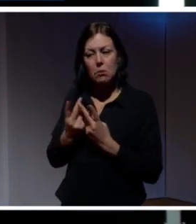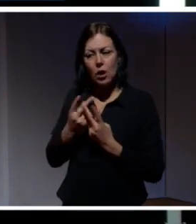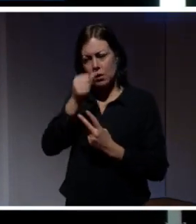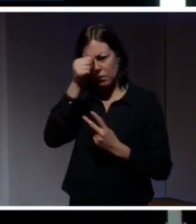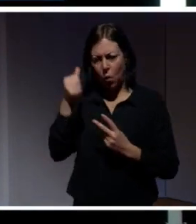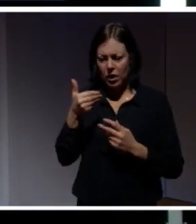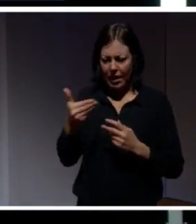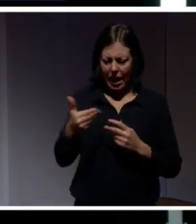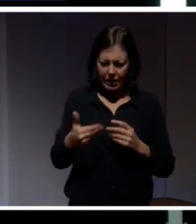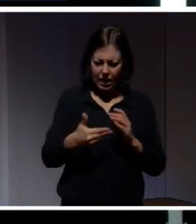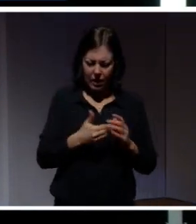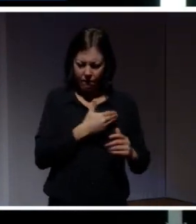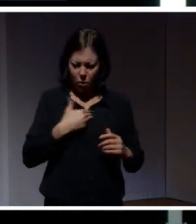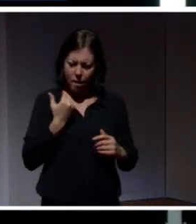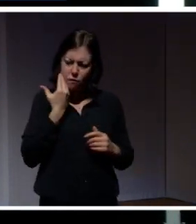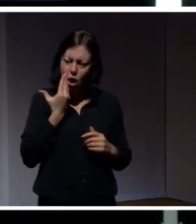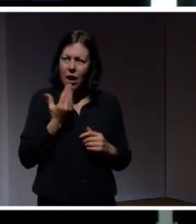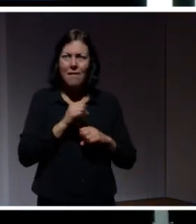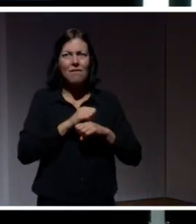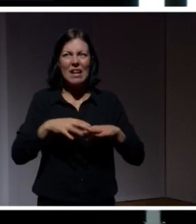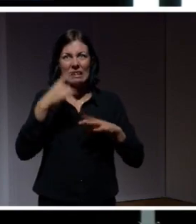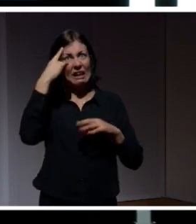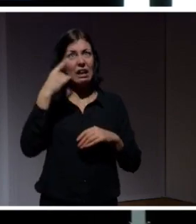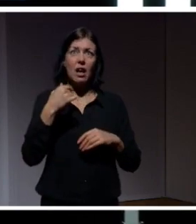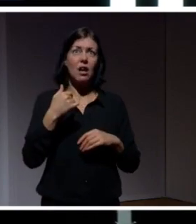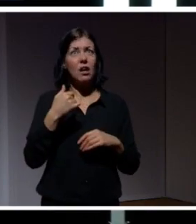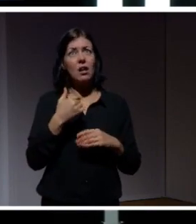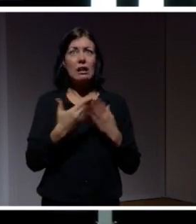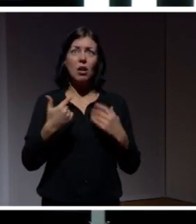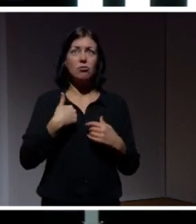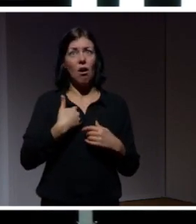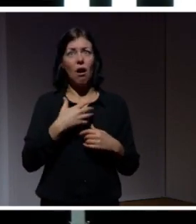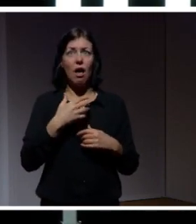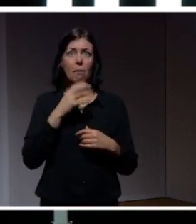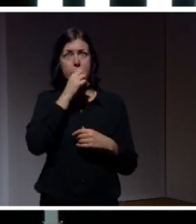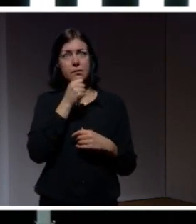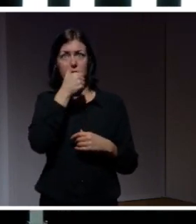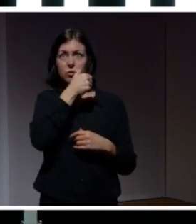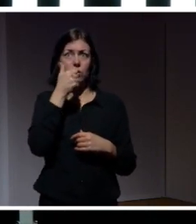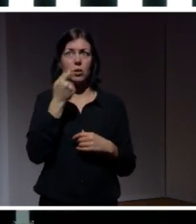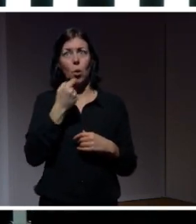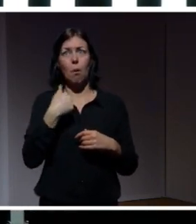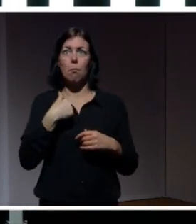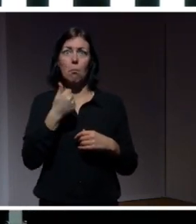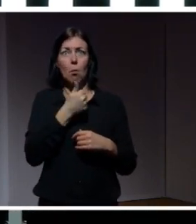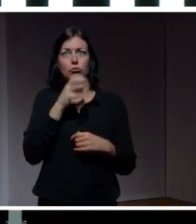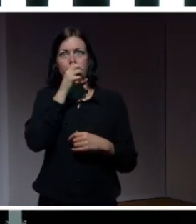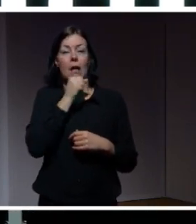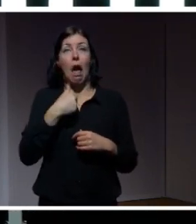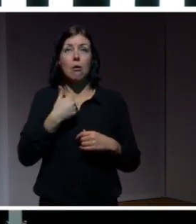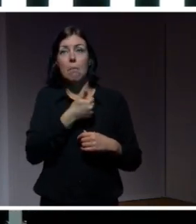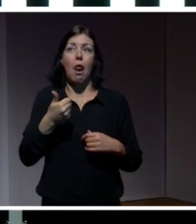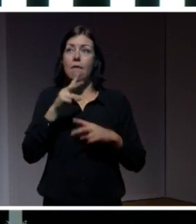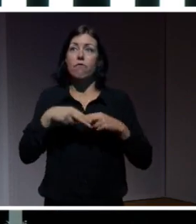i vår vardag. För de allra flesta av oss tänker inte att vi är snuskiga varelser som behöver hemlighålla en massa saker, utan att vi är helt enkelt vanliga